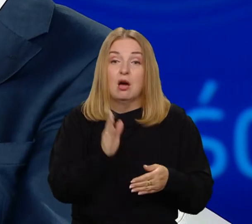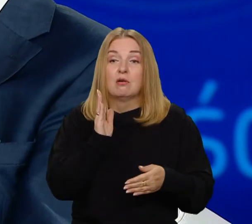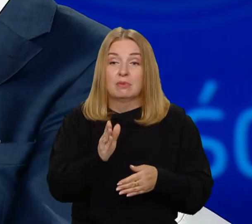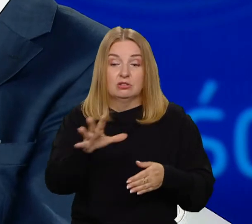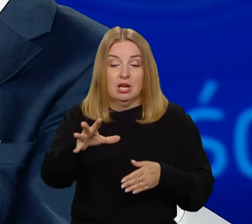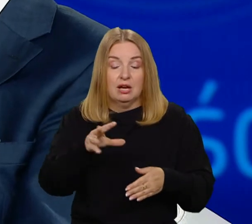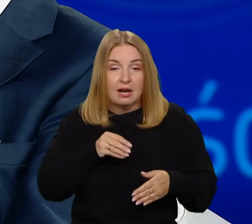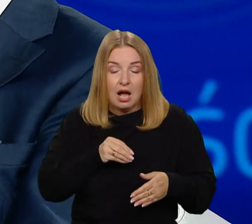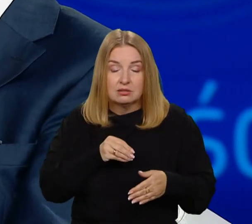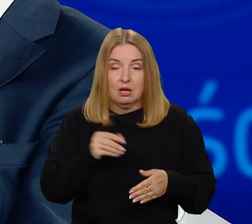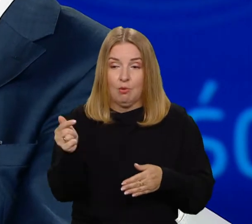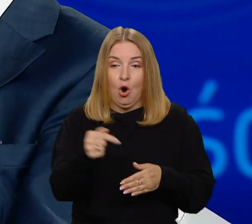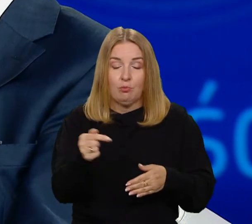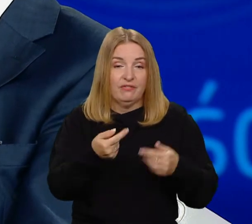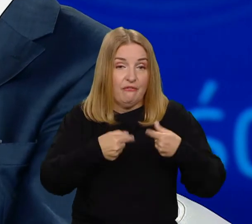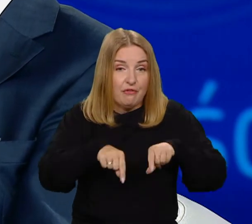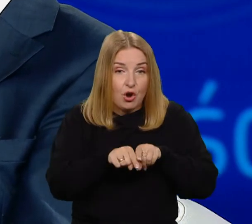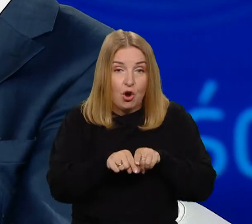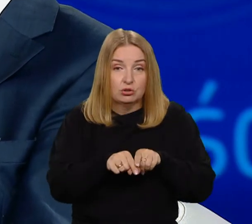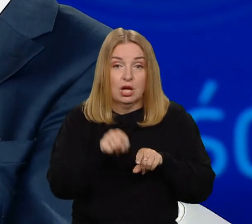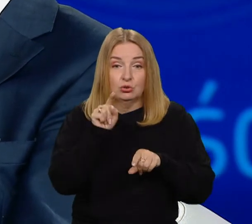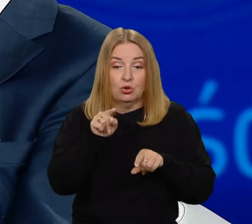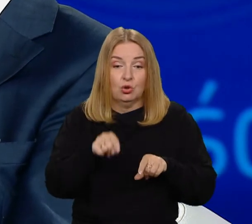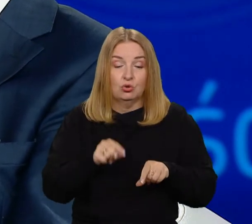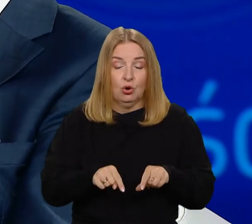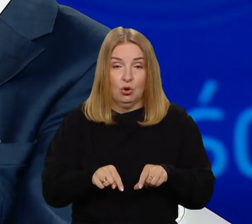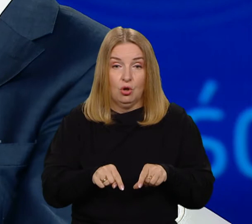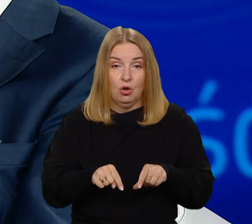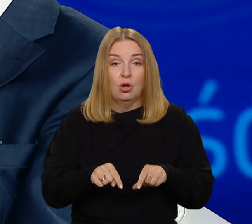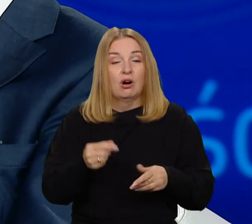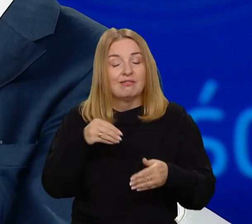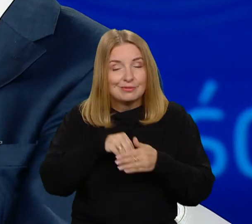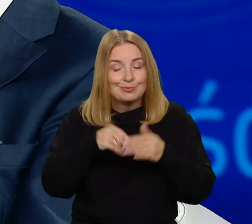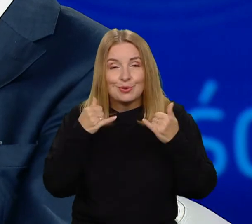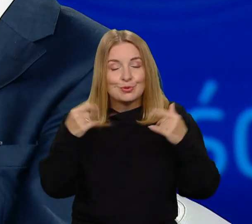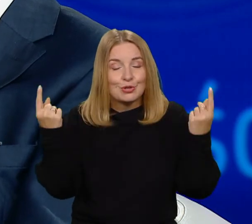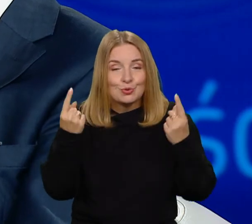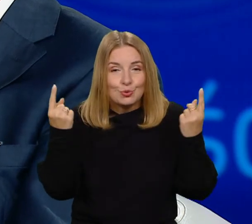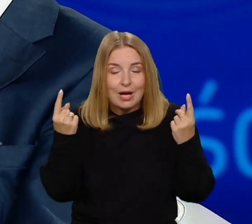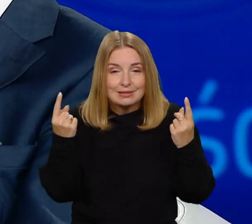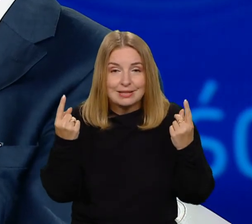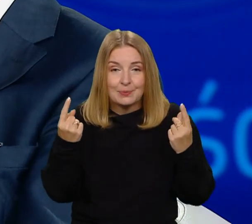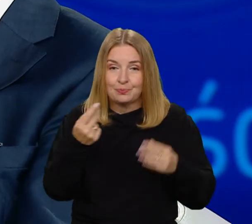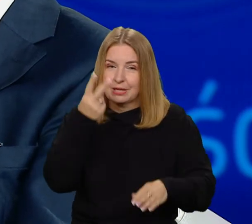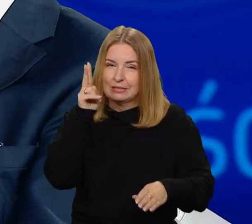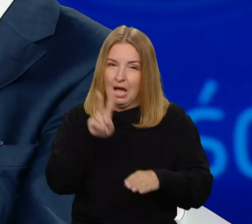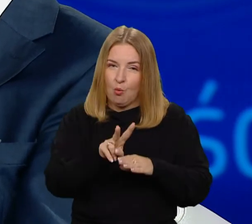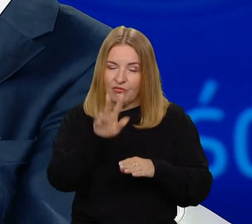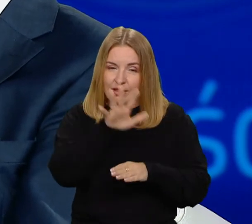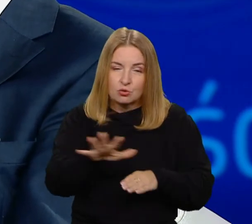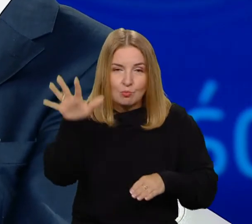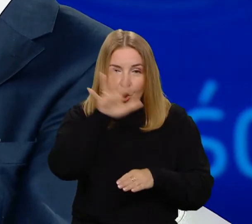zobowiązania i tak dalej, i tak dalej. Warto o tym wspomnieć, bo we wszelkich rankingach zaufania społecznego